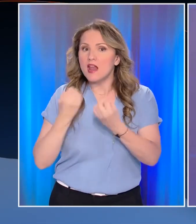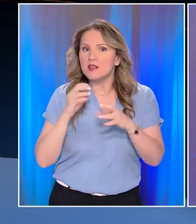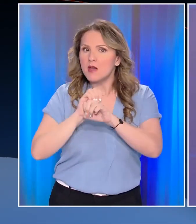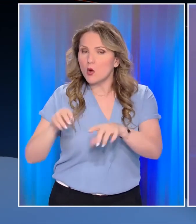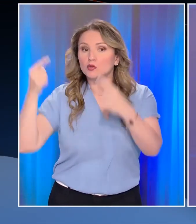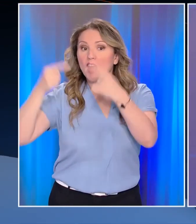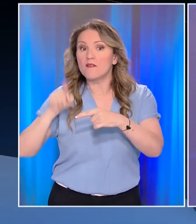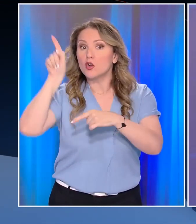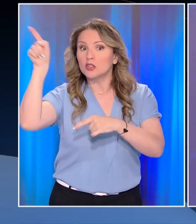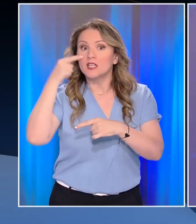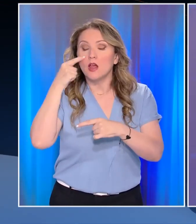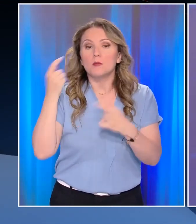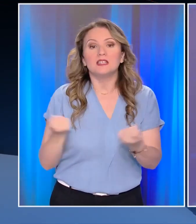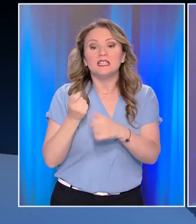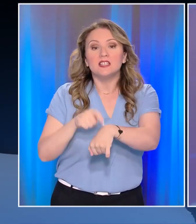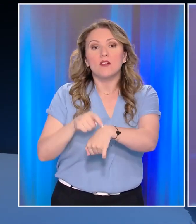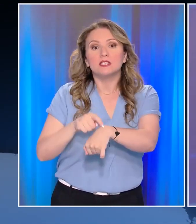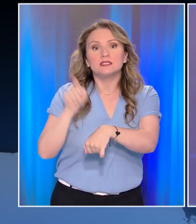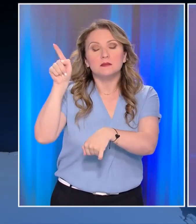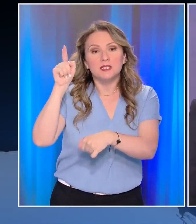στον Εύρο και να δούμε την εικόνα που επικρατεί.